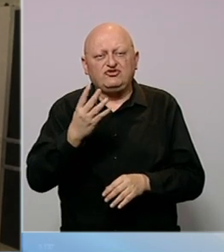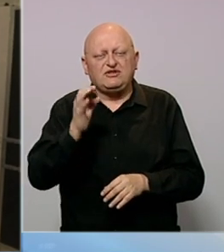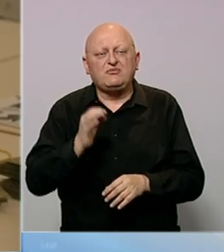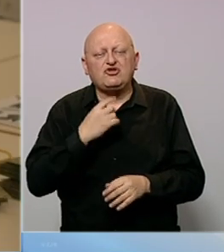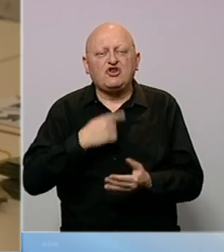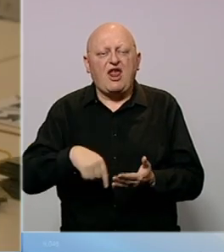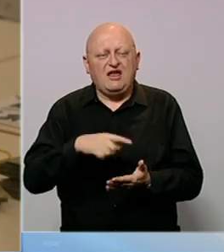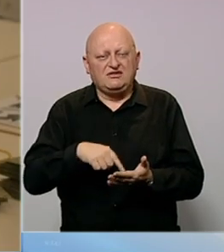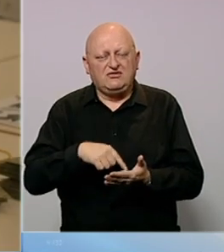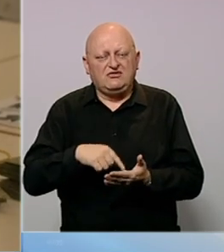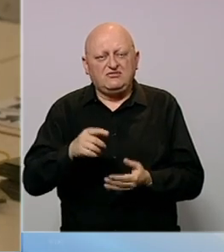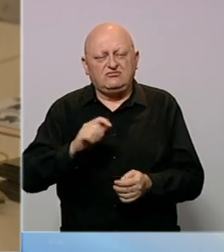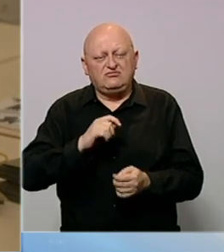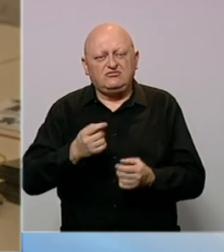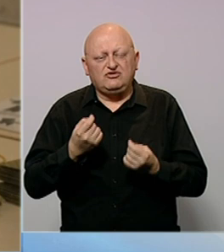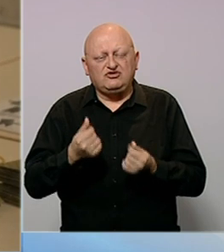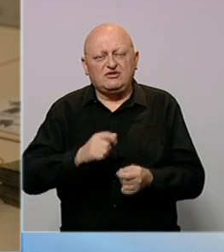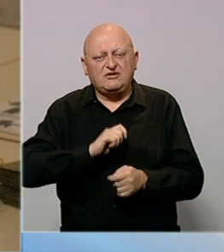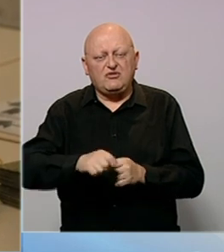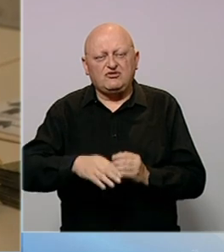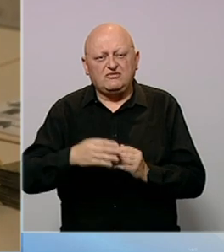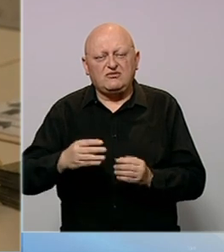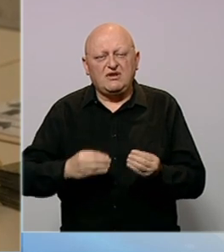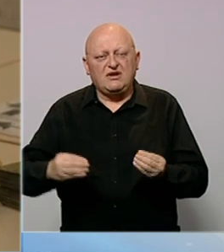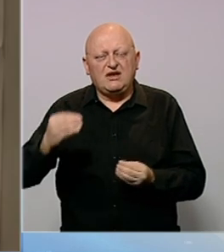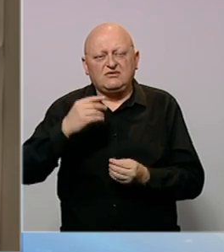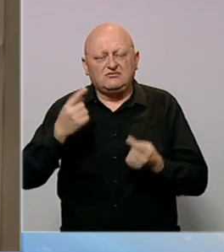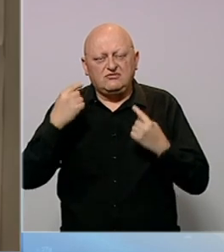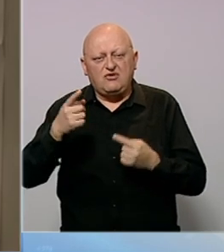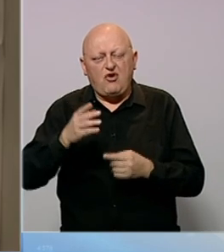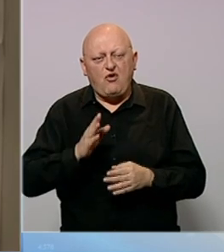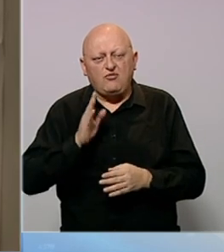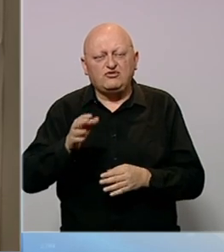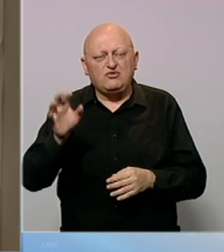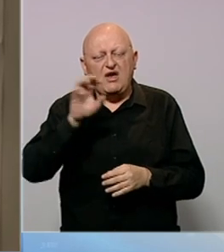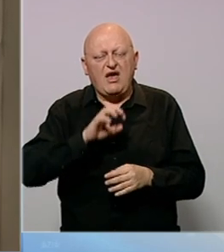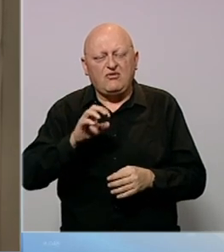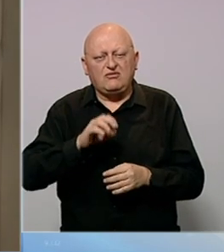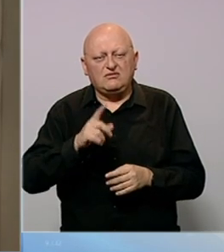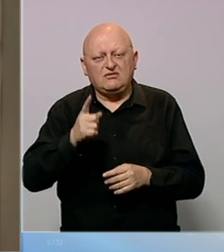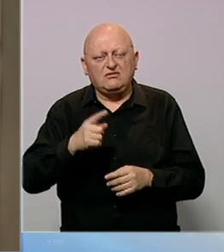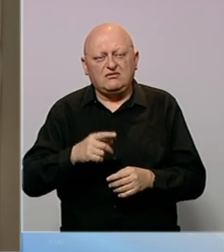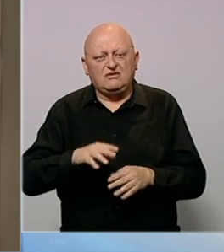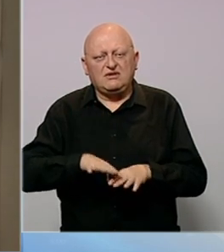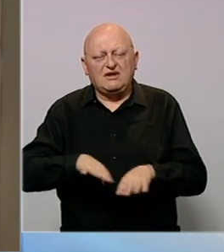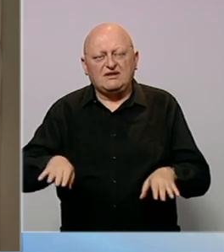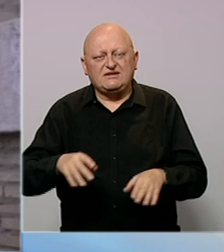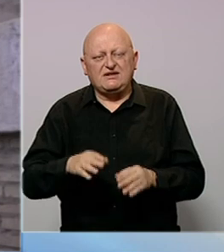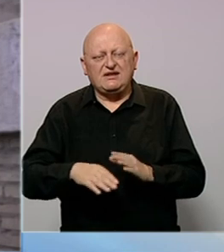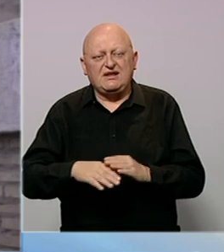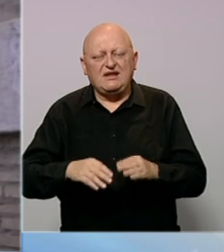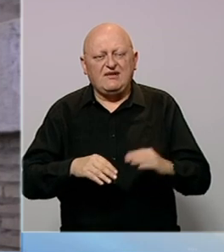% glasova. Šanse za pobjedu desničara povećane su rastom popularnosti ove opcije u Evropi, ali i razjedinjene ljevice.